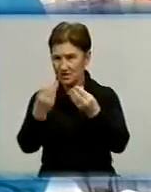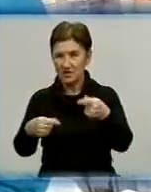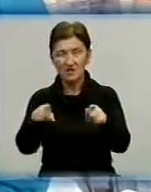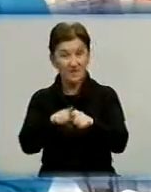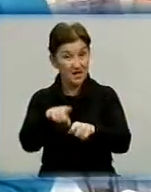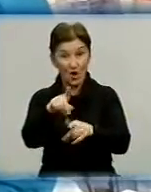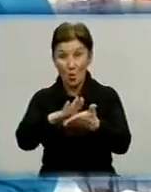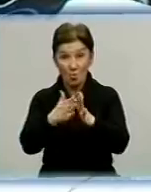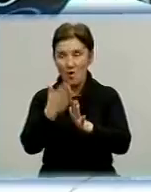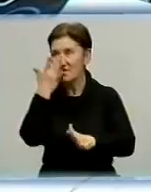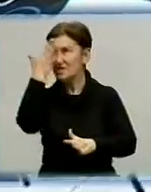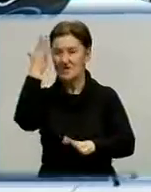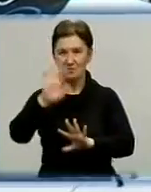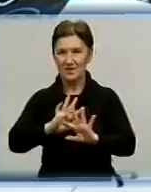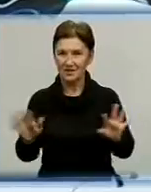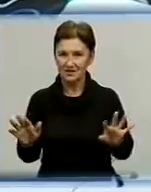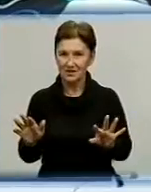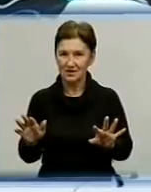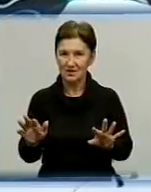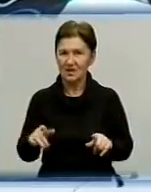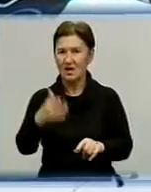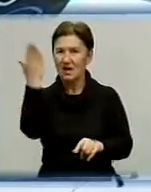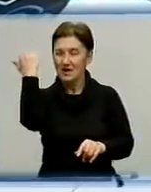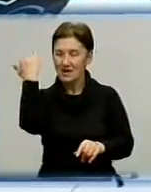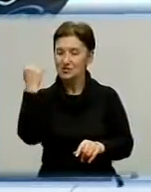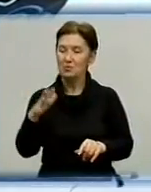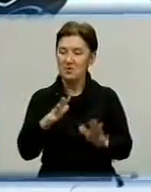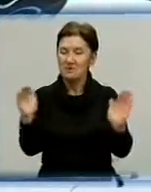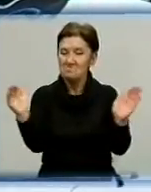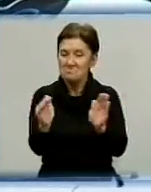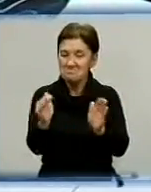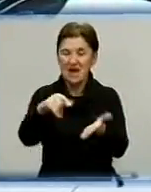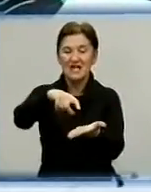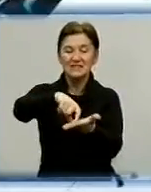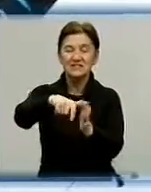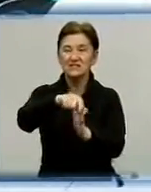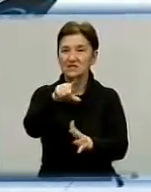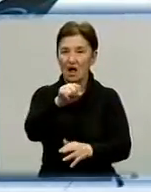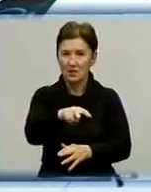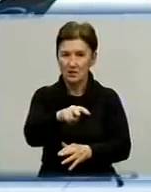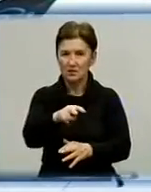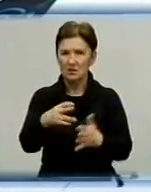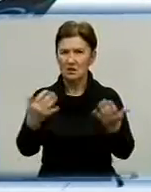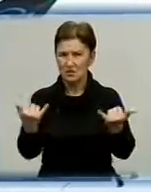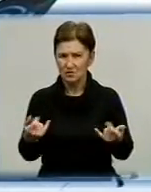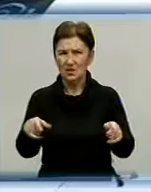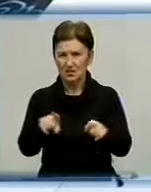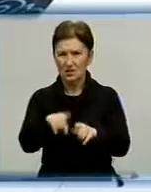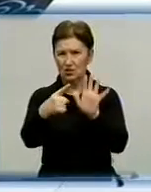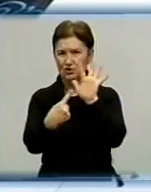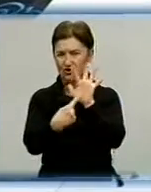лікування не мріяла. У нас був невеличкий зал тоді раніше. І, ну як, у нас 6 чоловік тоді лежав.